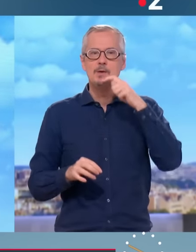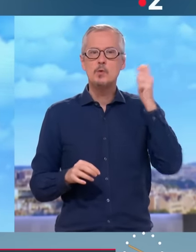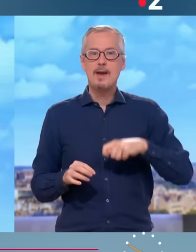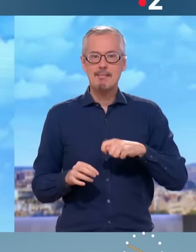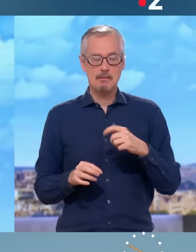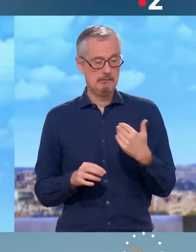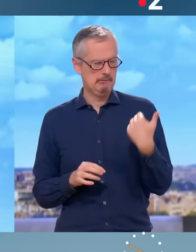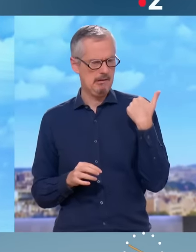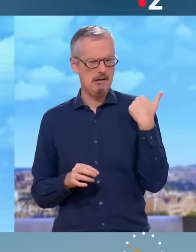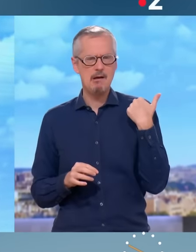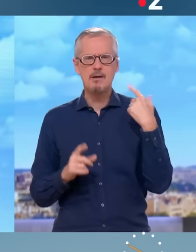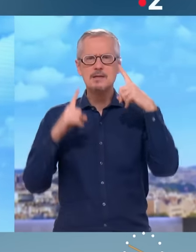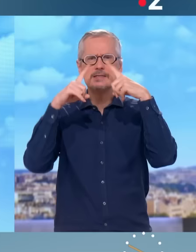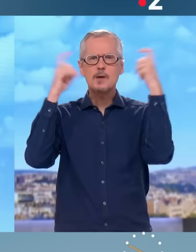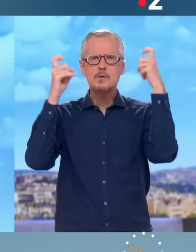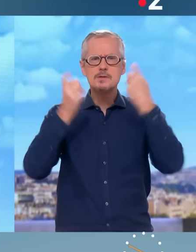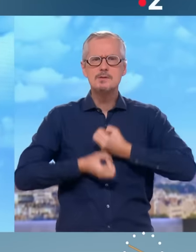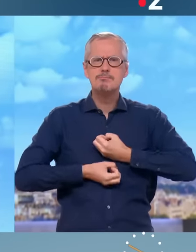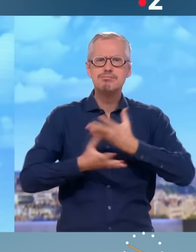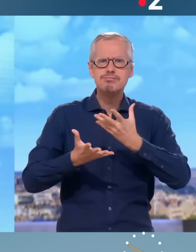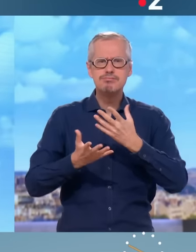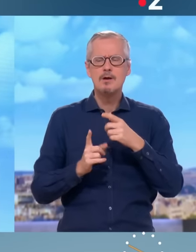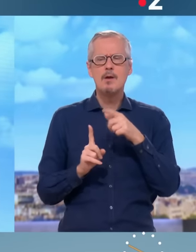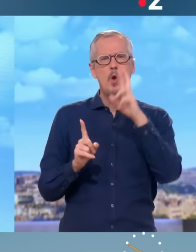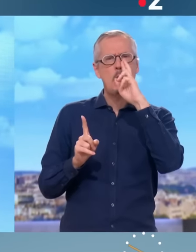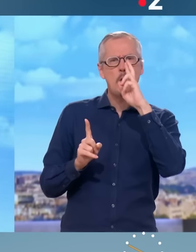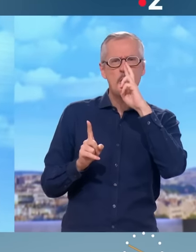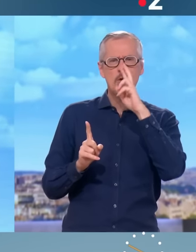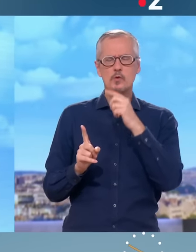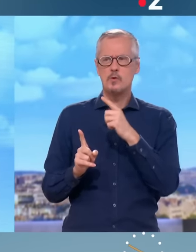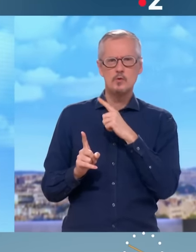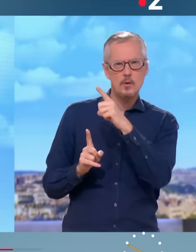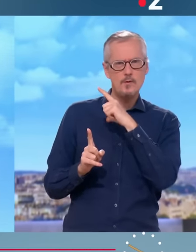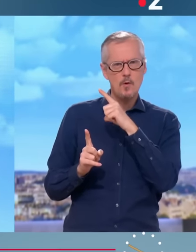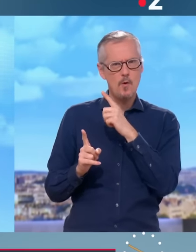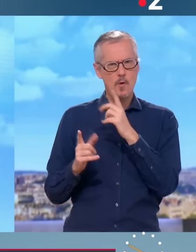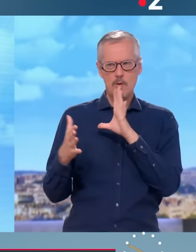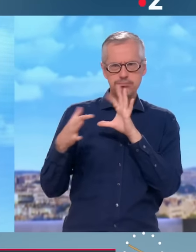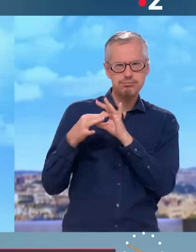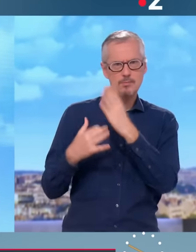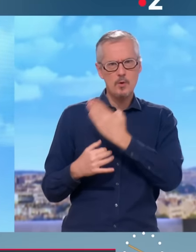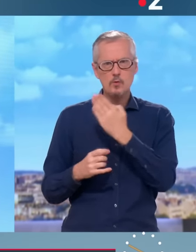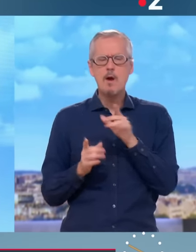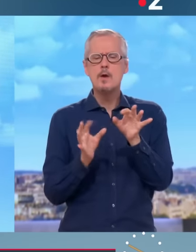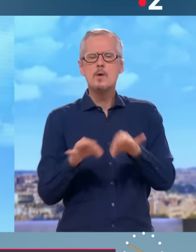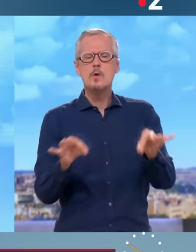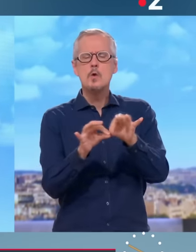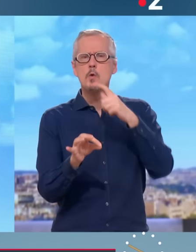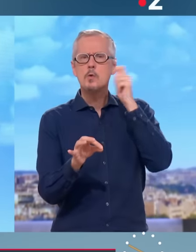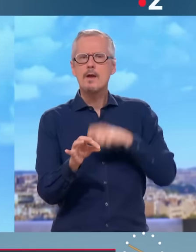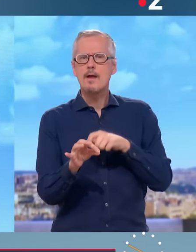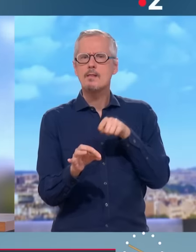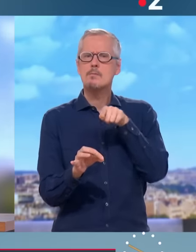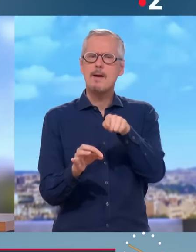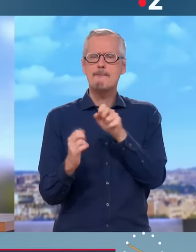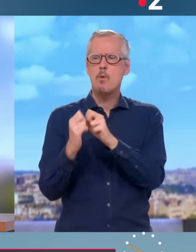un peu à l'encontre de la pensée dominante. Nous avons besoin des Russes, ils ont besoin de nous. L'Ukraine doit figurer comme un pont entre la Russie et l'Europe. doit être neutre. Est-ce que vous êtes d'accord avec ça